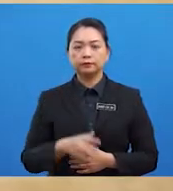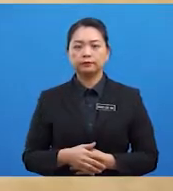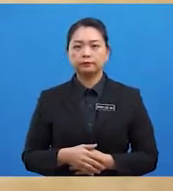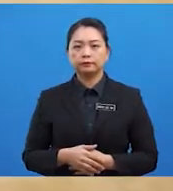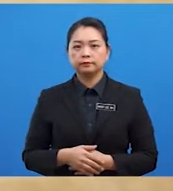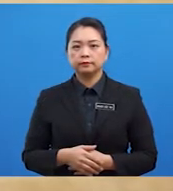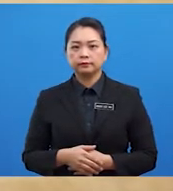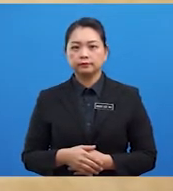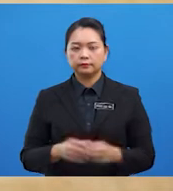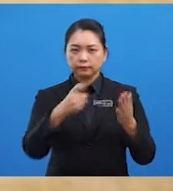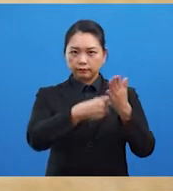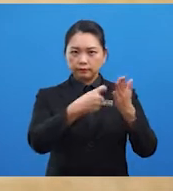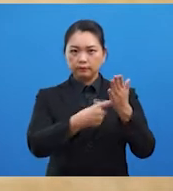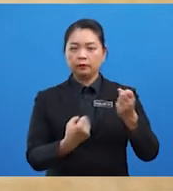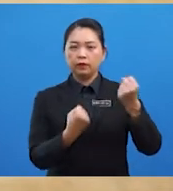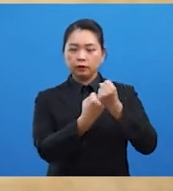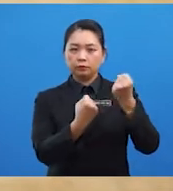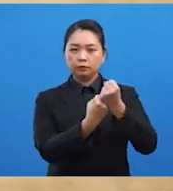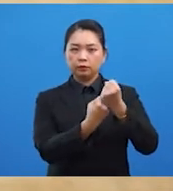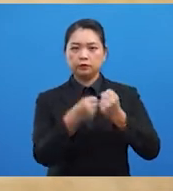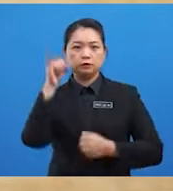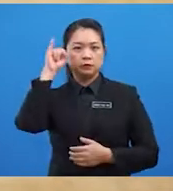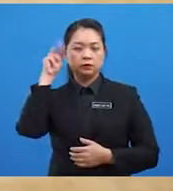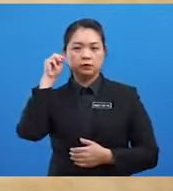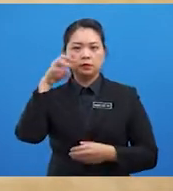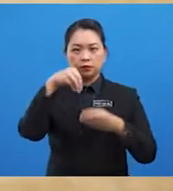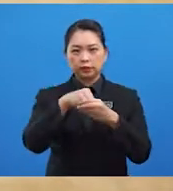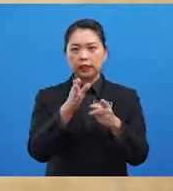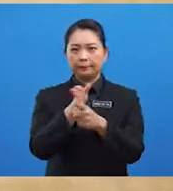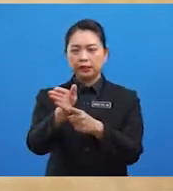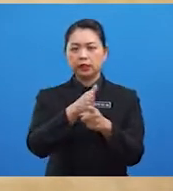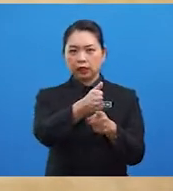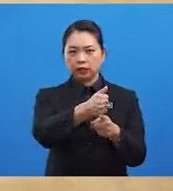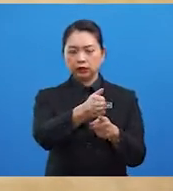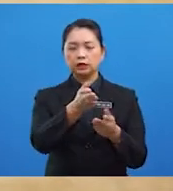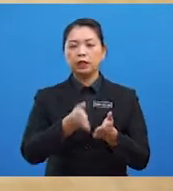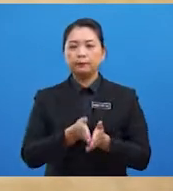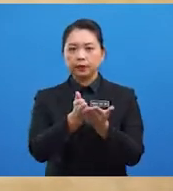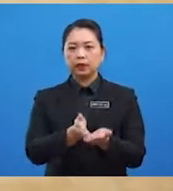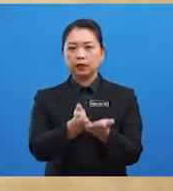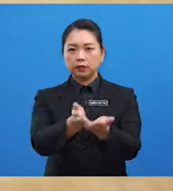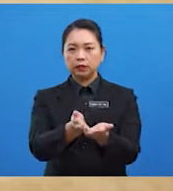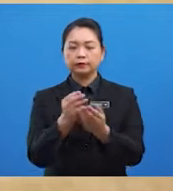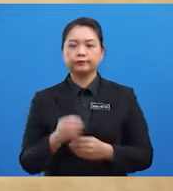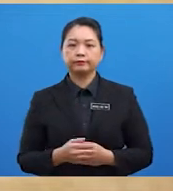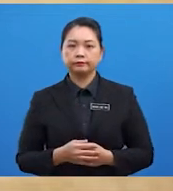nilaikan sumbangan Ibnu Majid dalam bidang pelayaran